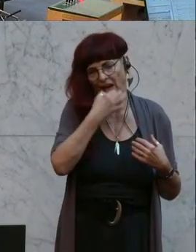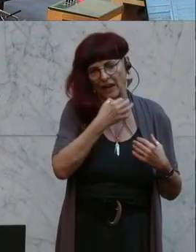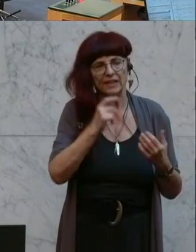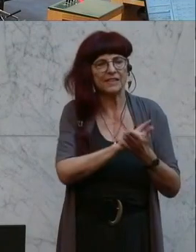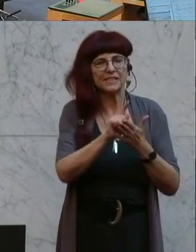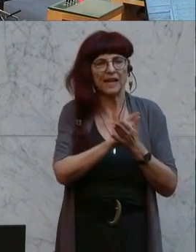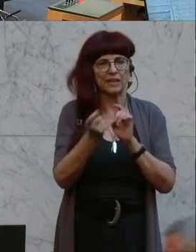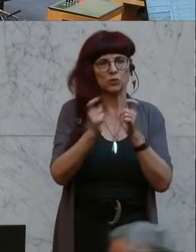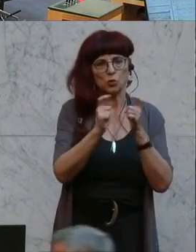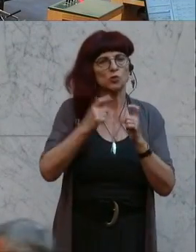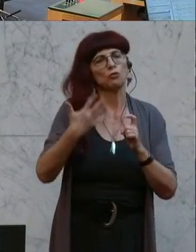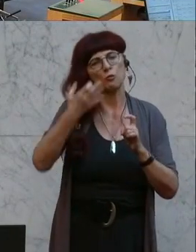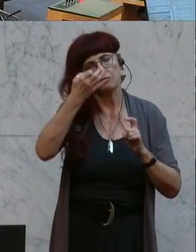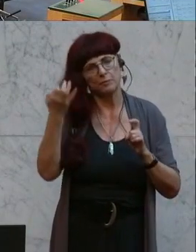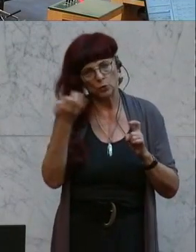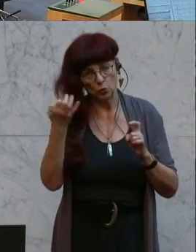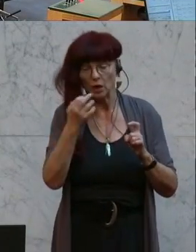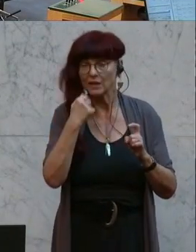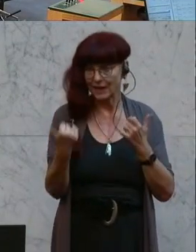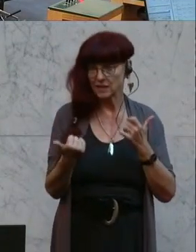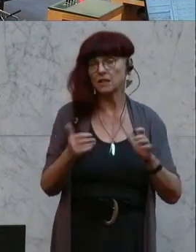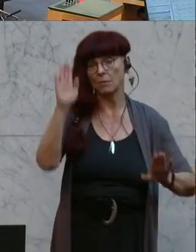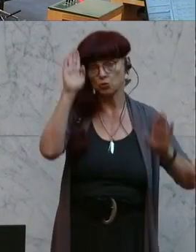produziert wurden, verboten werden.